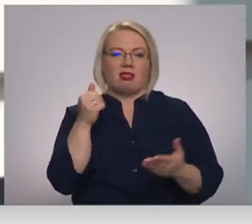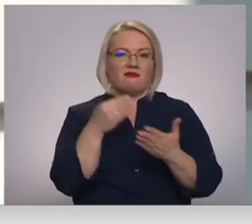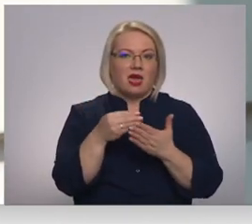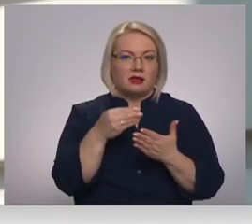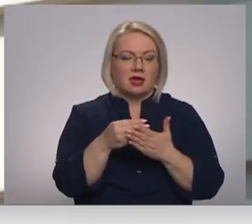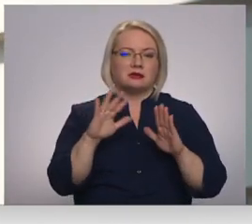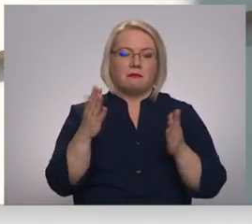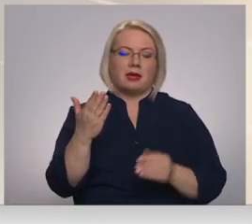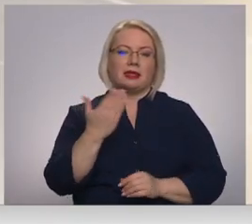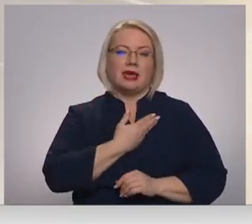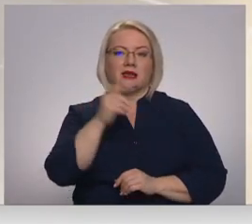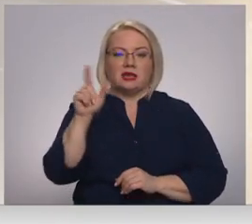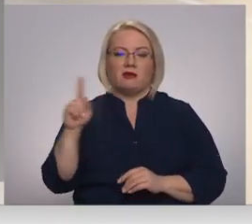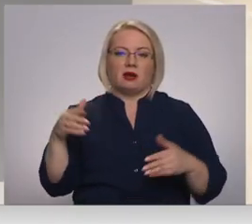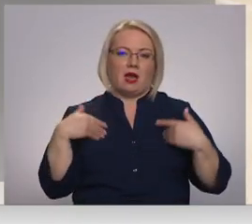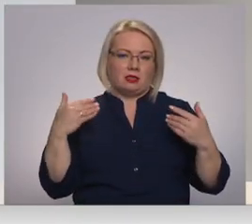iedzīvotāji ir gantarīti.